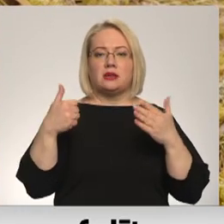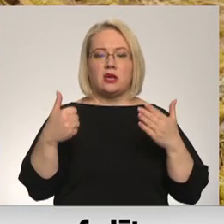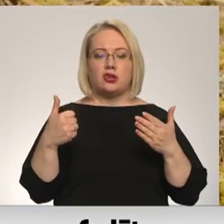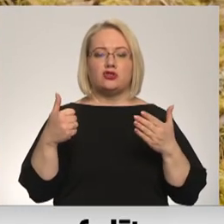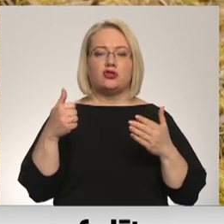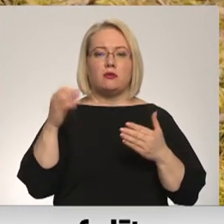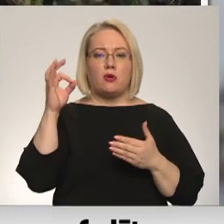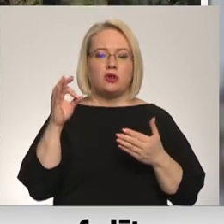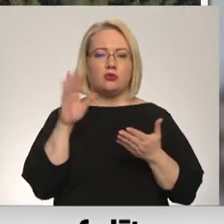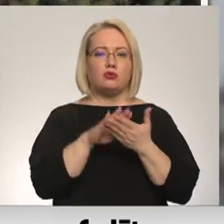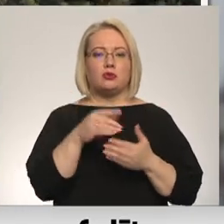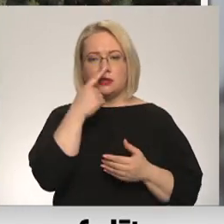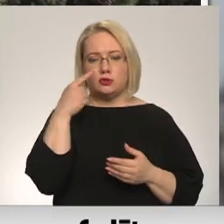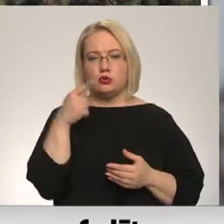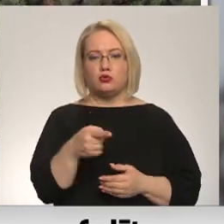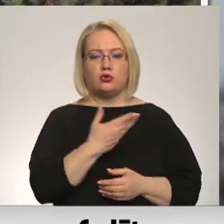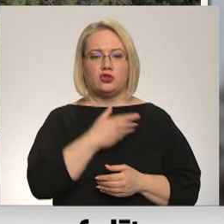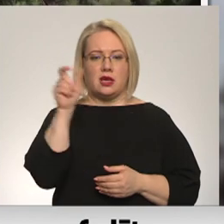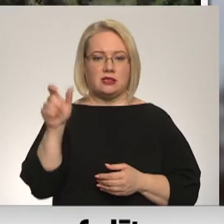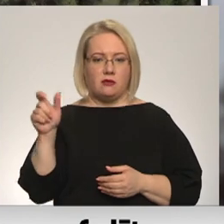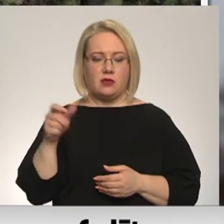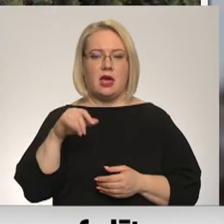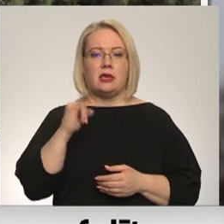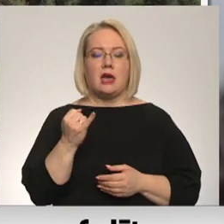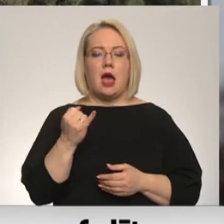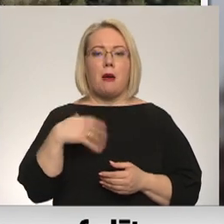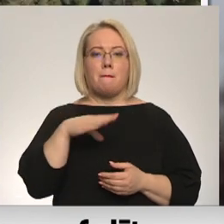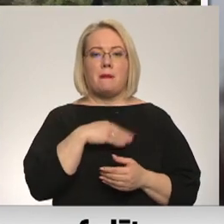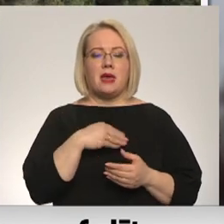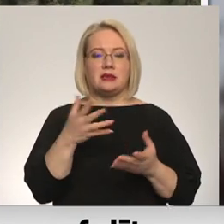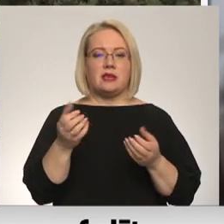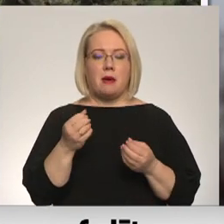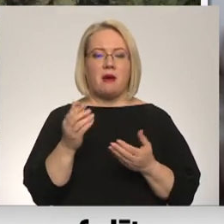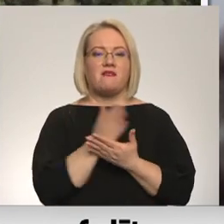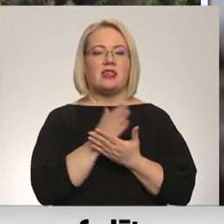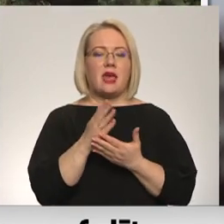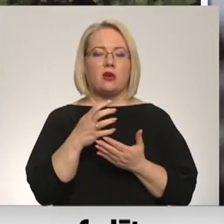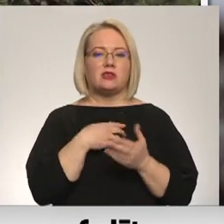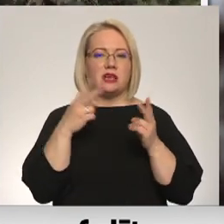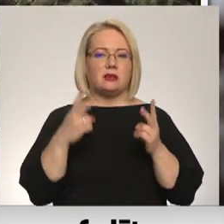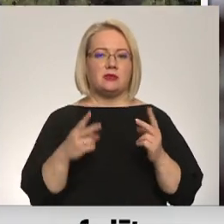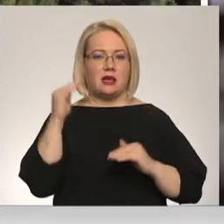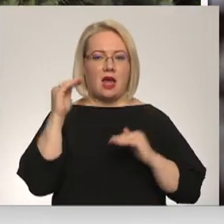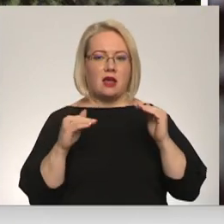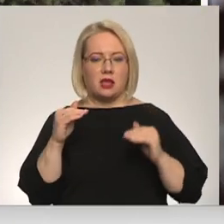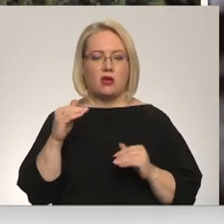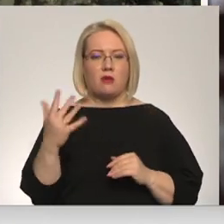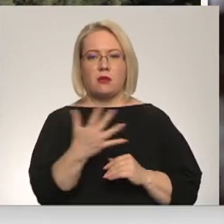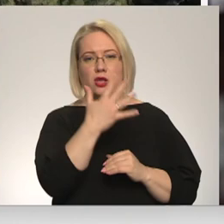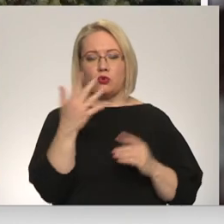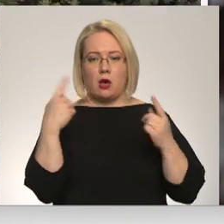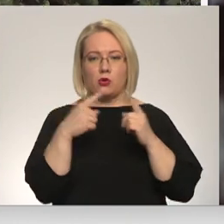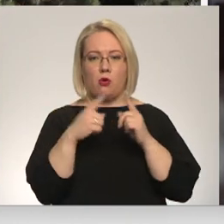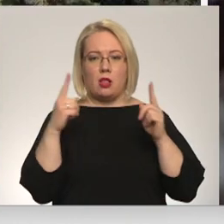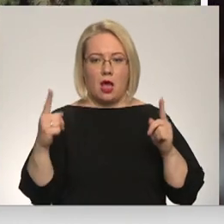tūkstoši iedzīvotājiem. Ja mēs ņemam vidējo saslimstības rādītāju piecu gadu laikā, tad šajās teritorijās ir